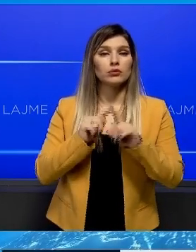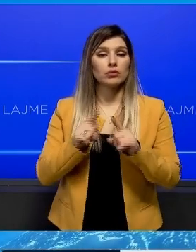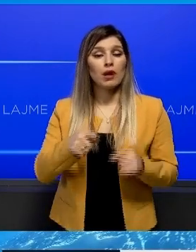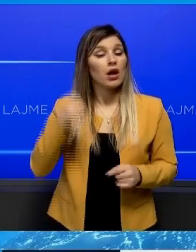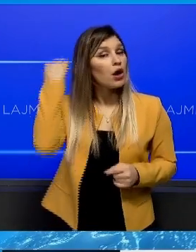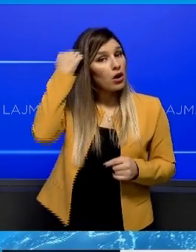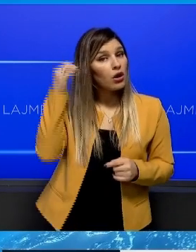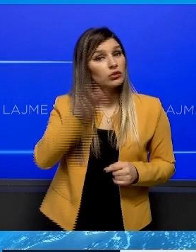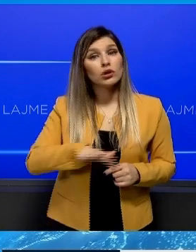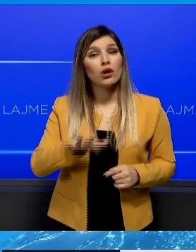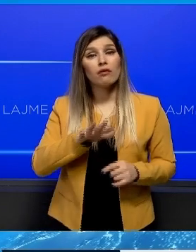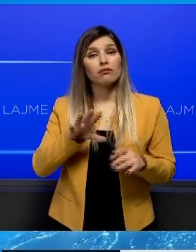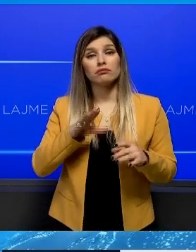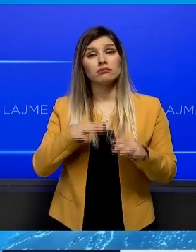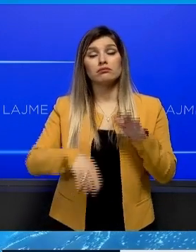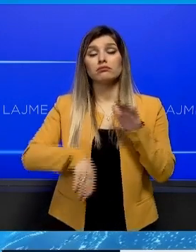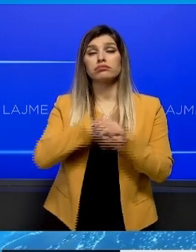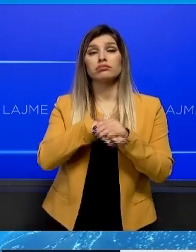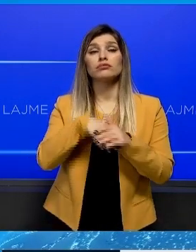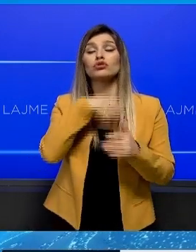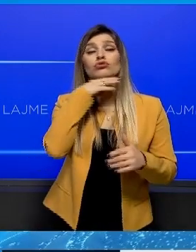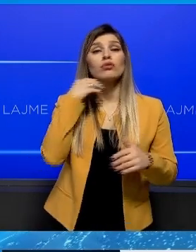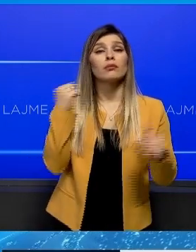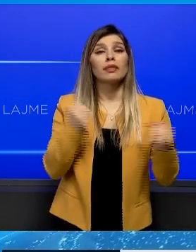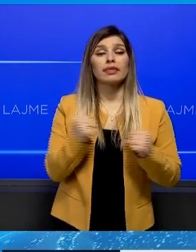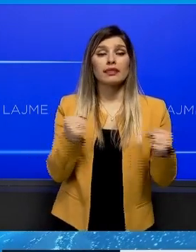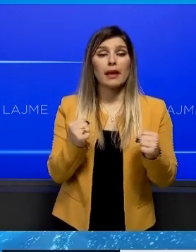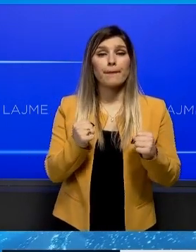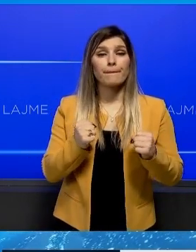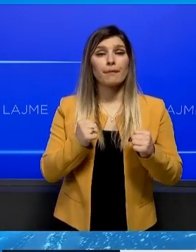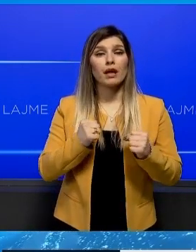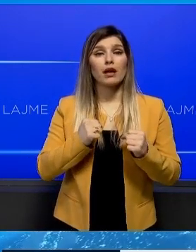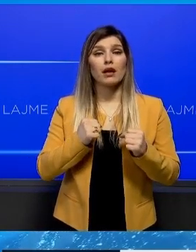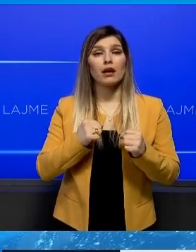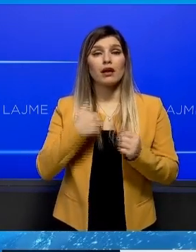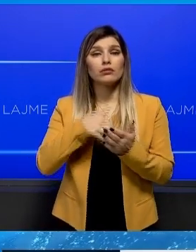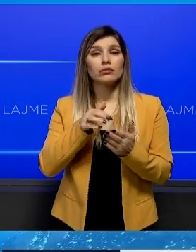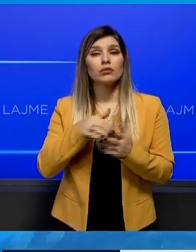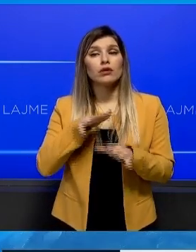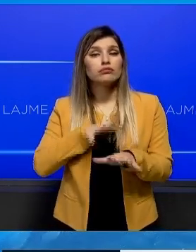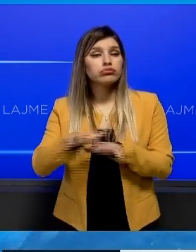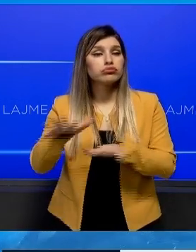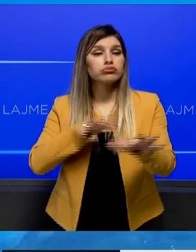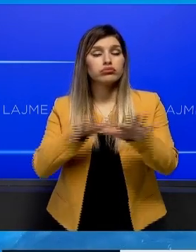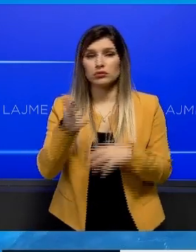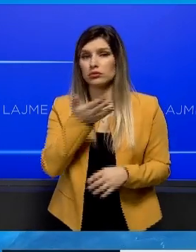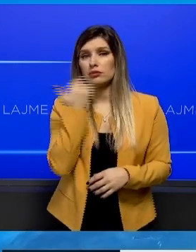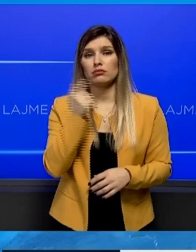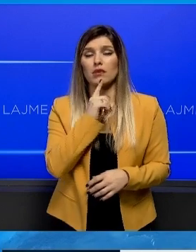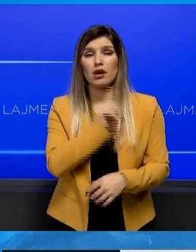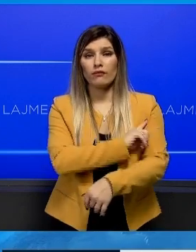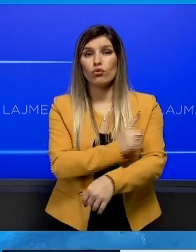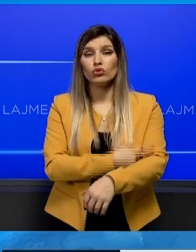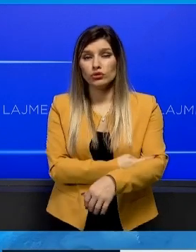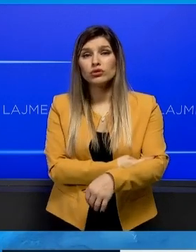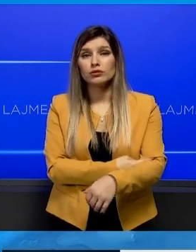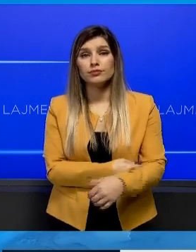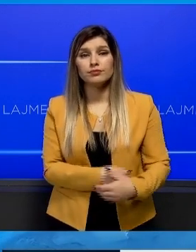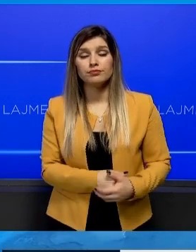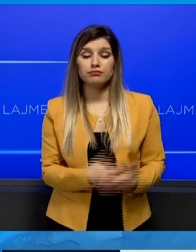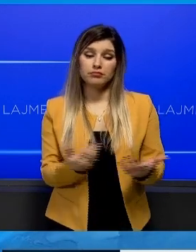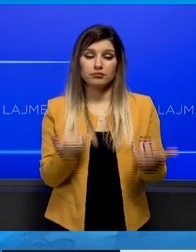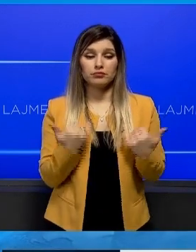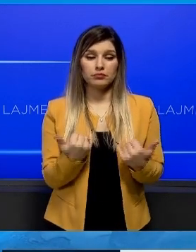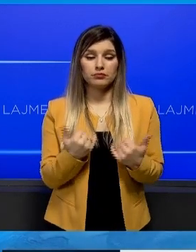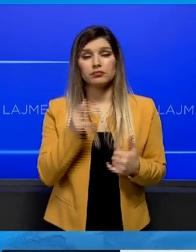imbulën, nevojat, posa qërështë dimnit për bostë kërkeset për energji, franëndaj edhe mund të